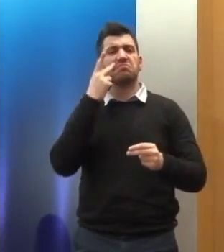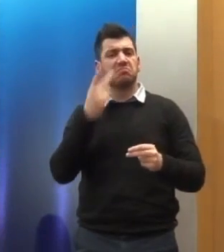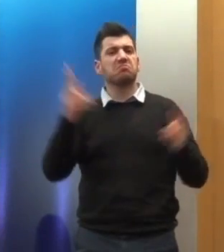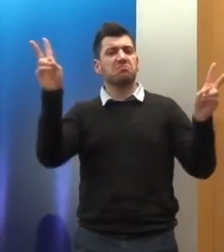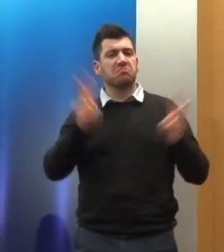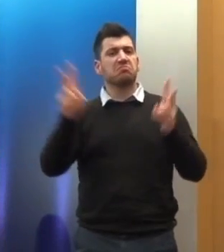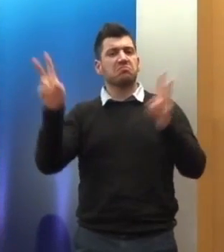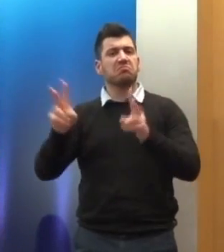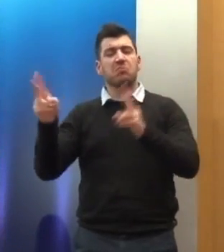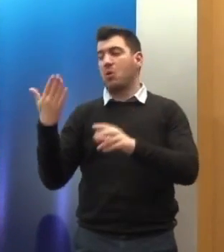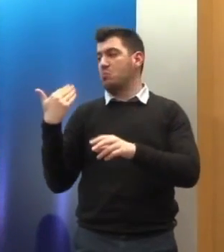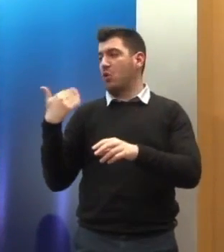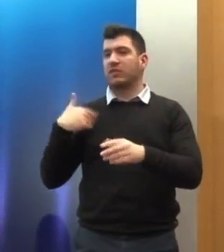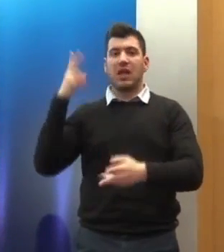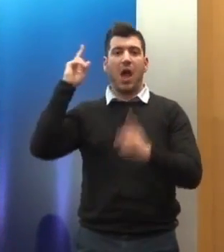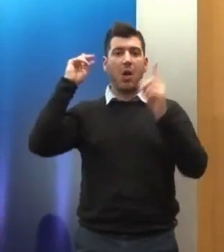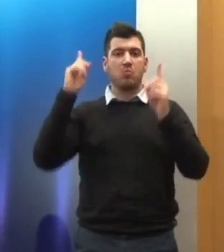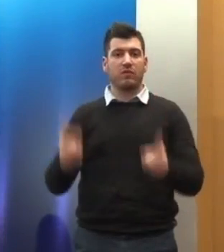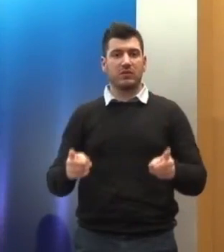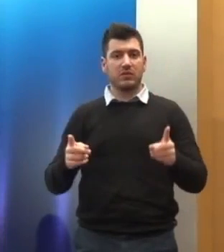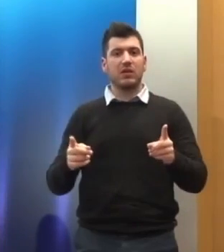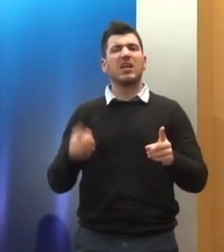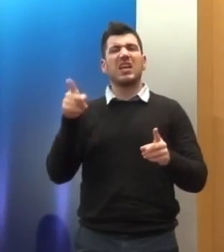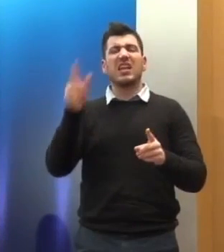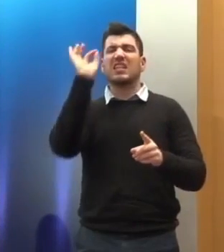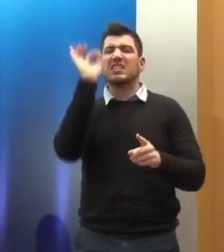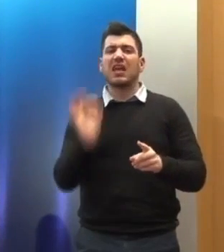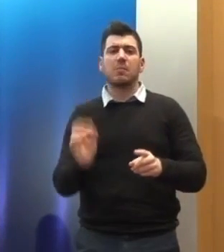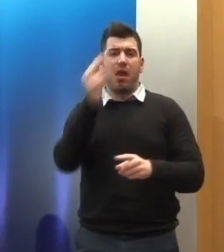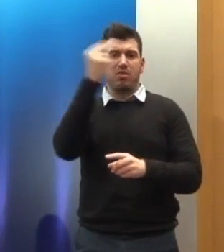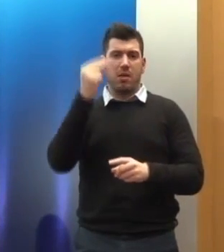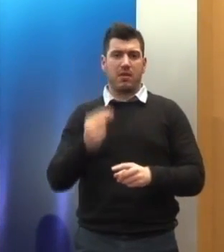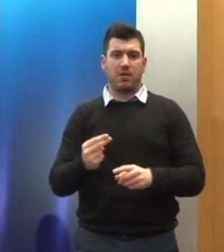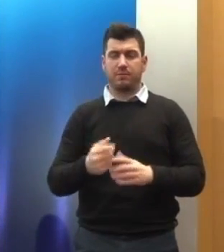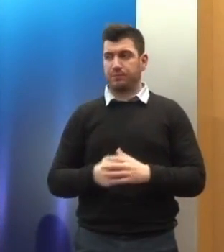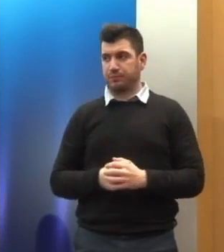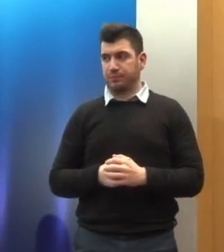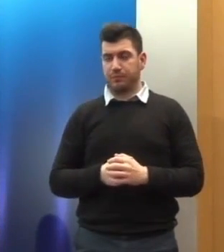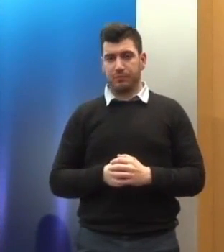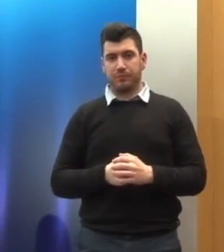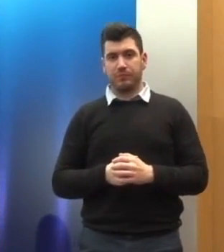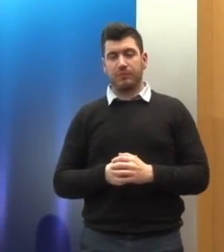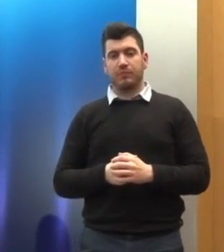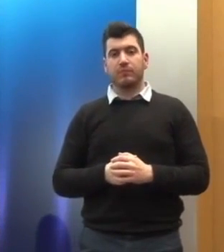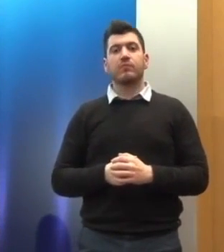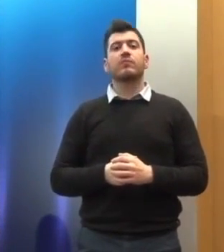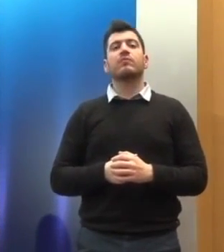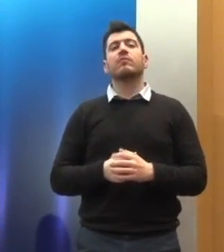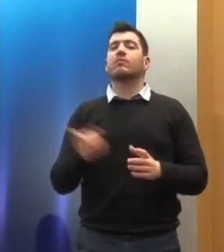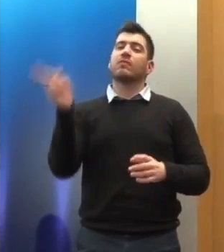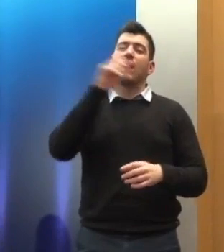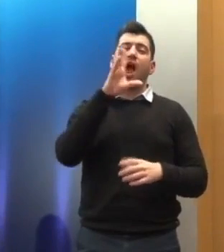αποφάσεις ήταν πολύ στοχευμένες και αφορούσαν πολύ συγκεκριμένα ζητήματα. Ως προς τα ζητήματα των συνθήκων κράτησης.